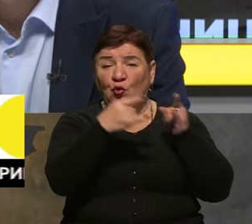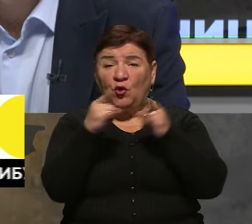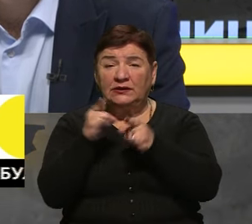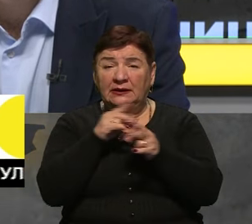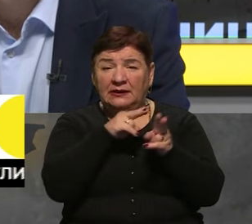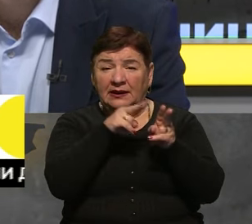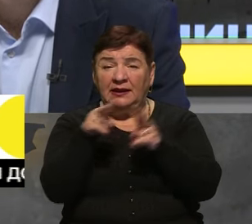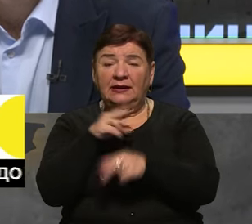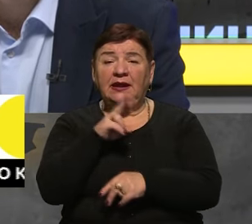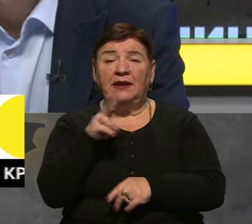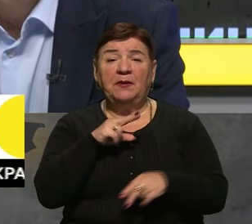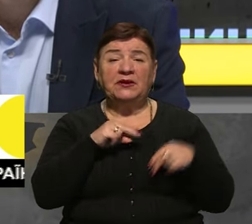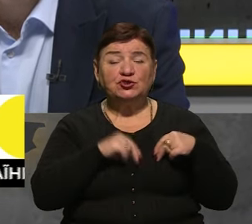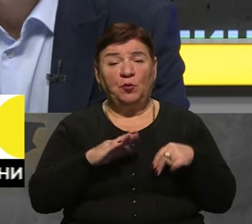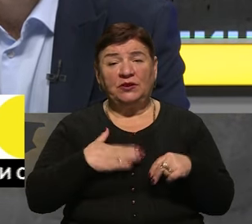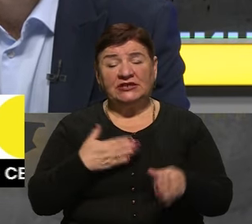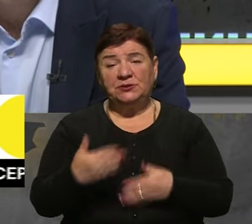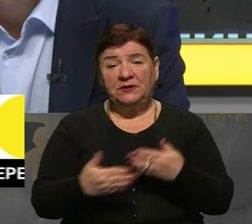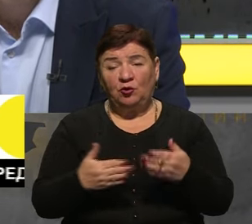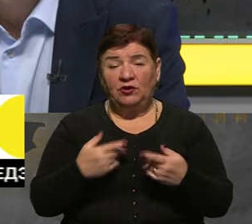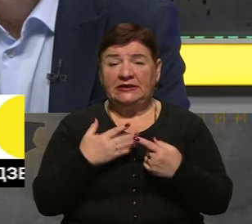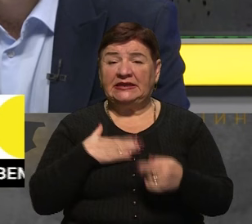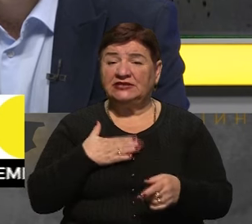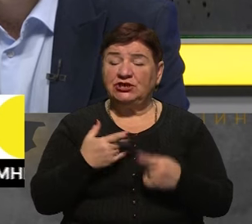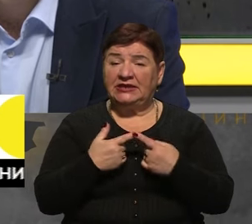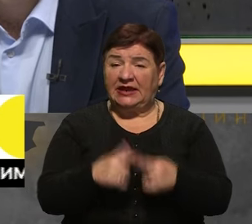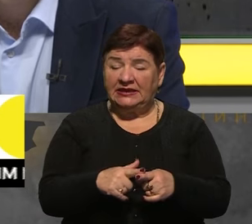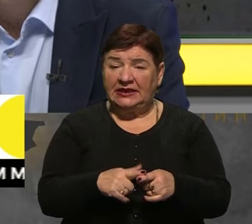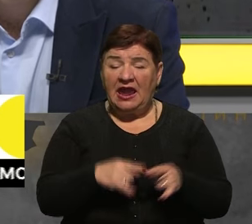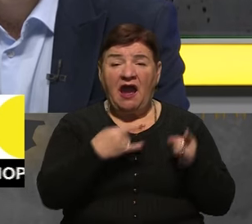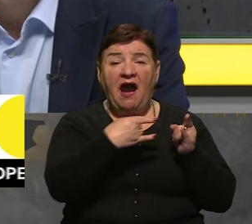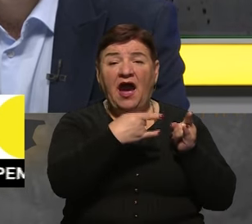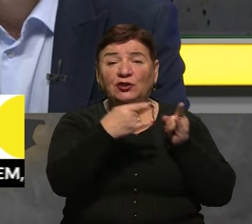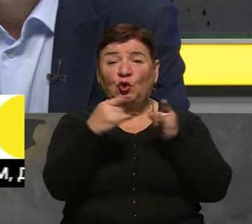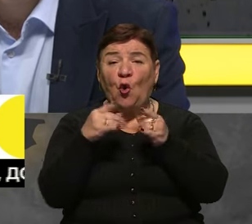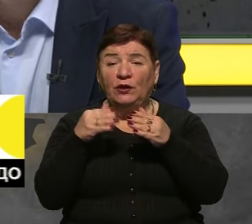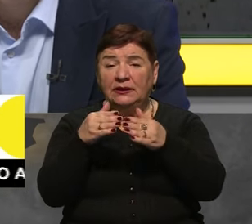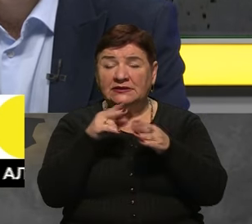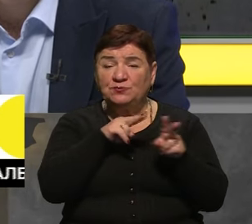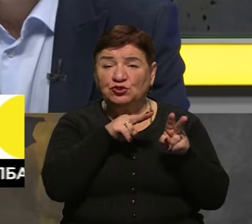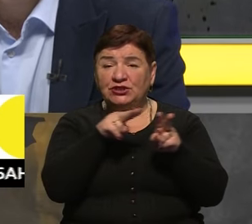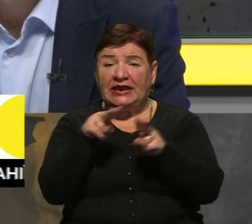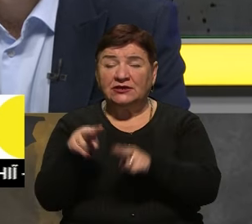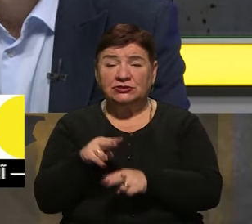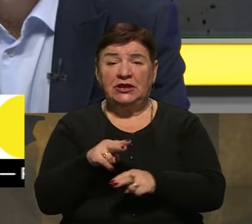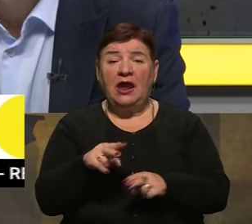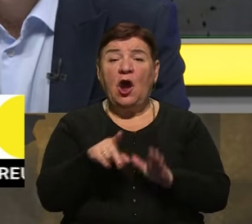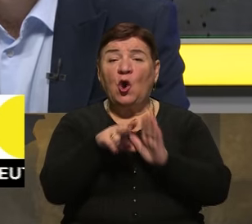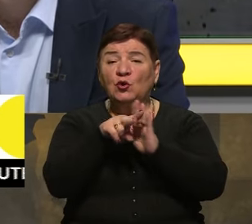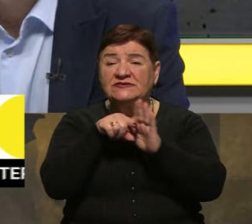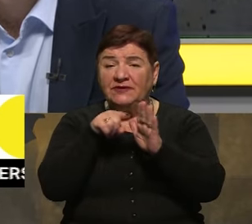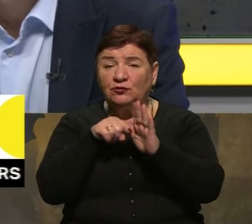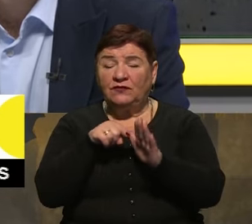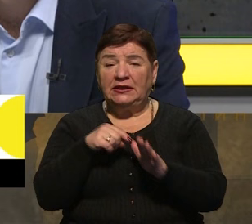якими вони працюють по нашій піхоті, по техніці, а дрони їхні спостережні, розвідувальні, вони